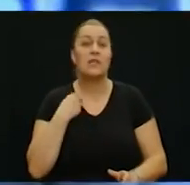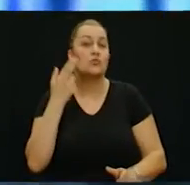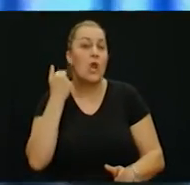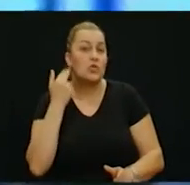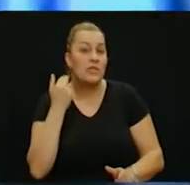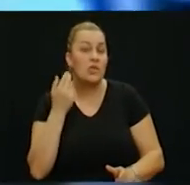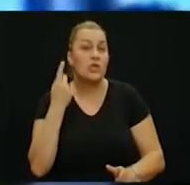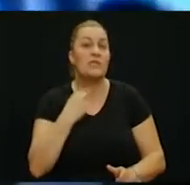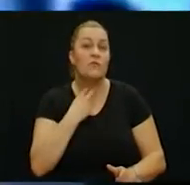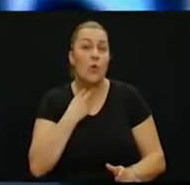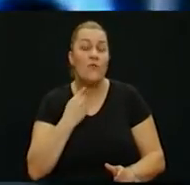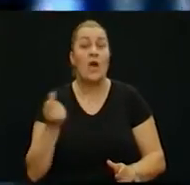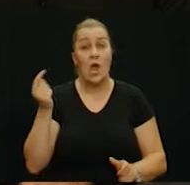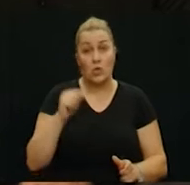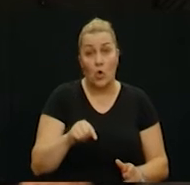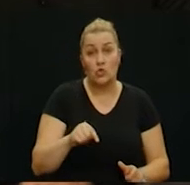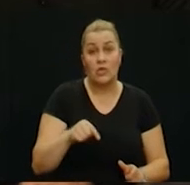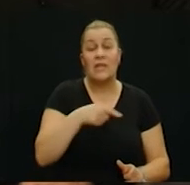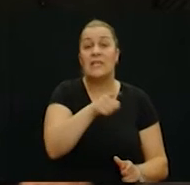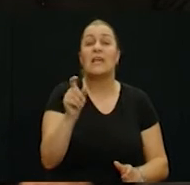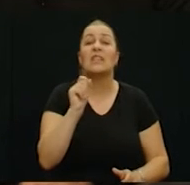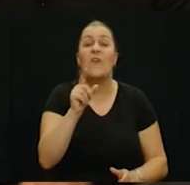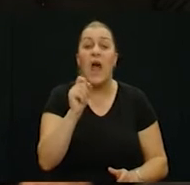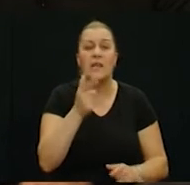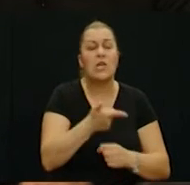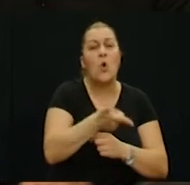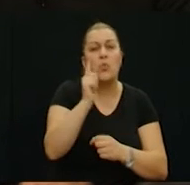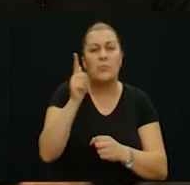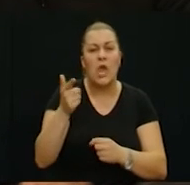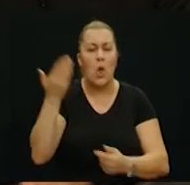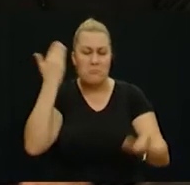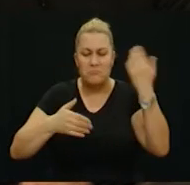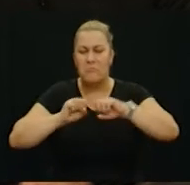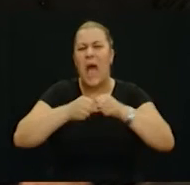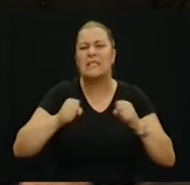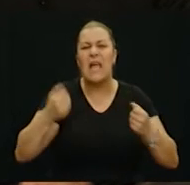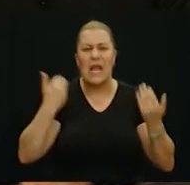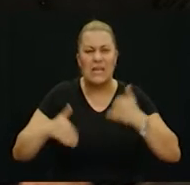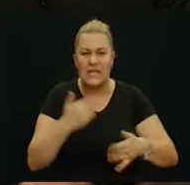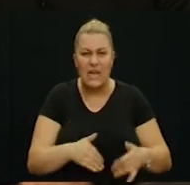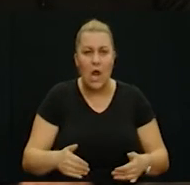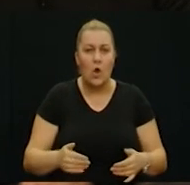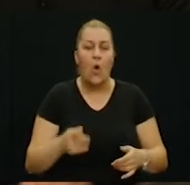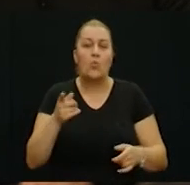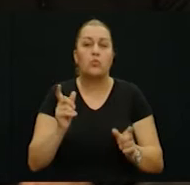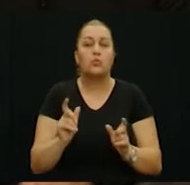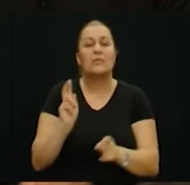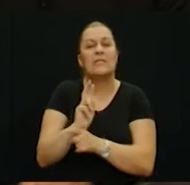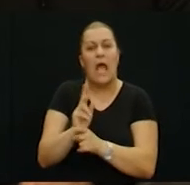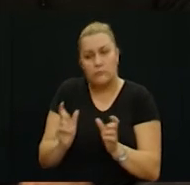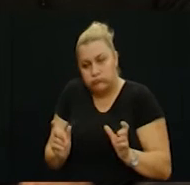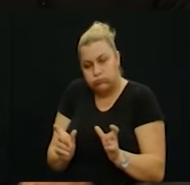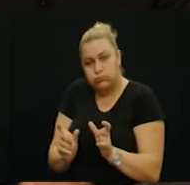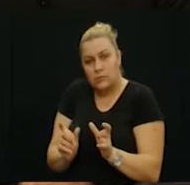su naši dečki iz Vinkovace Vukora došli da ih oslobode. Njih 12 je ubijeno, masakrirano, u klasičnoj zasijedi, još 25 ih